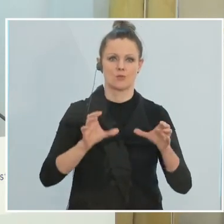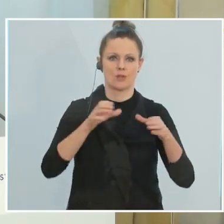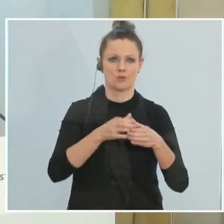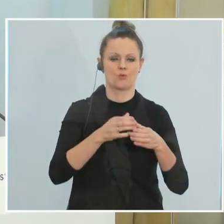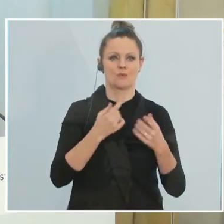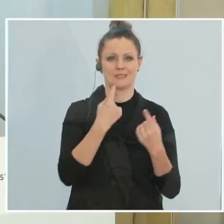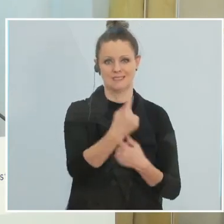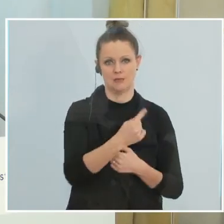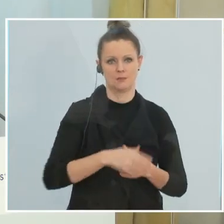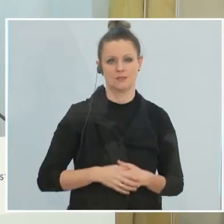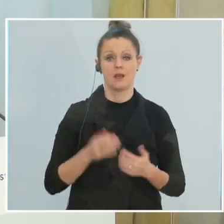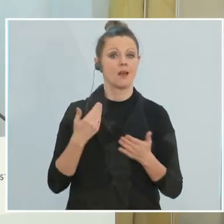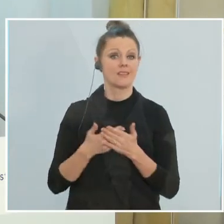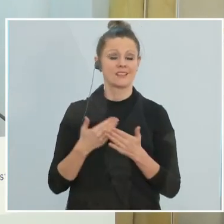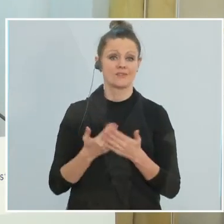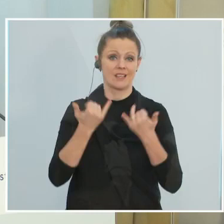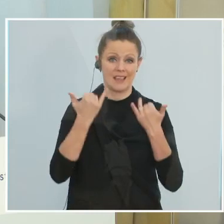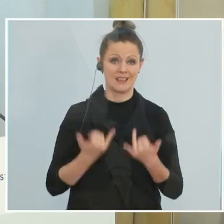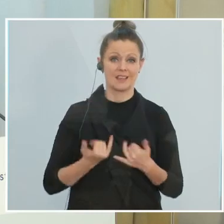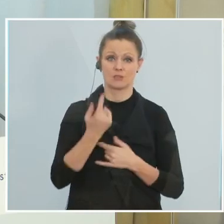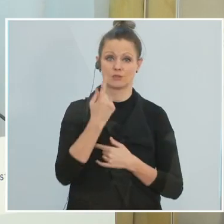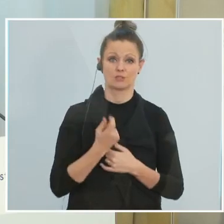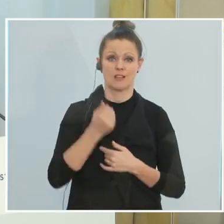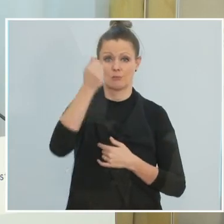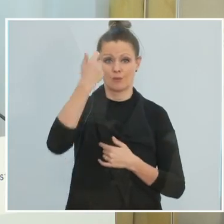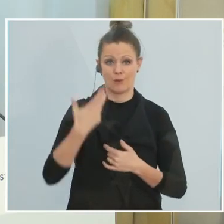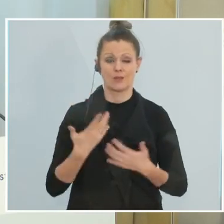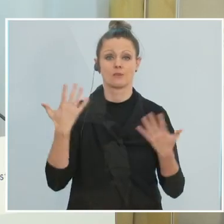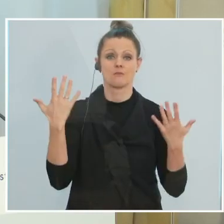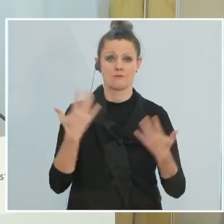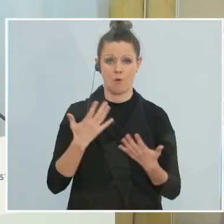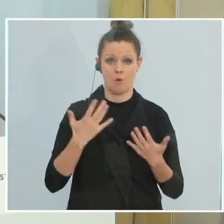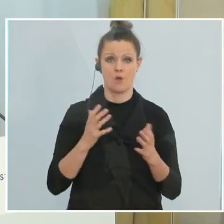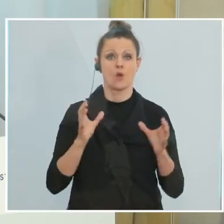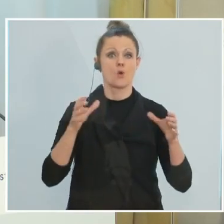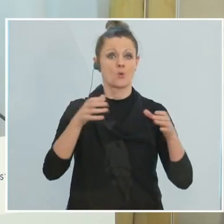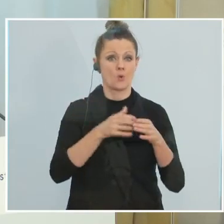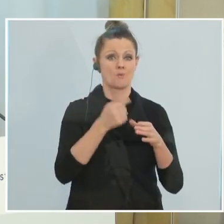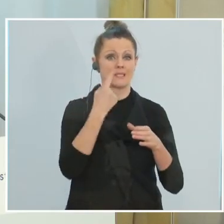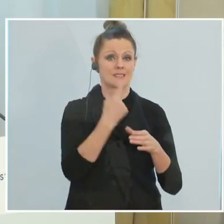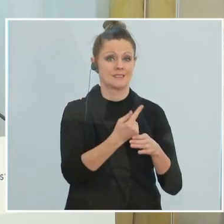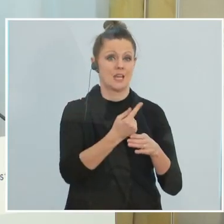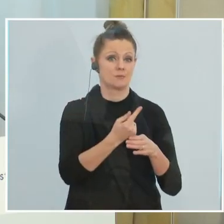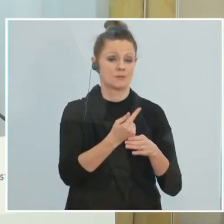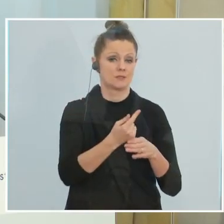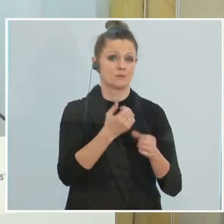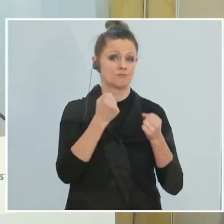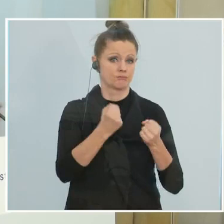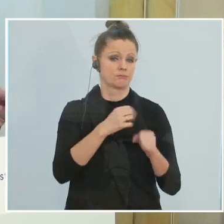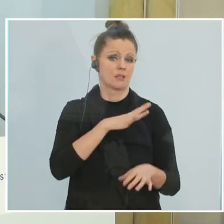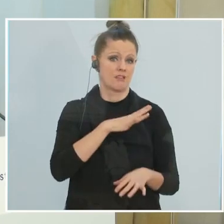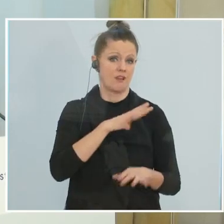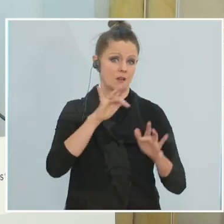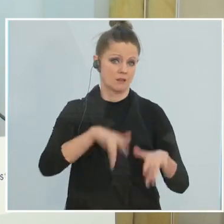Und deswegen beginnen wir ja mit den Prioritäten dort, bei den Gruppen, bei den Menschen, die besonders akut gefährdet sind